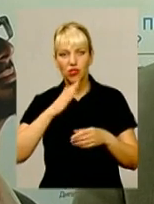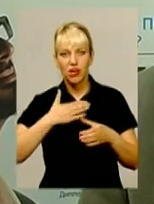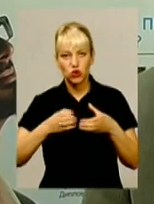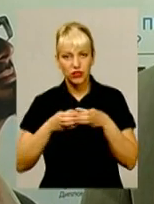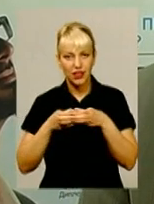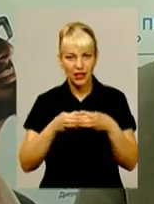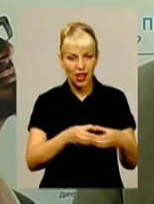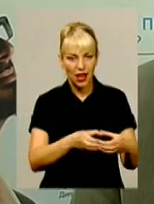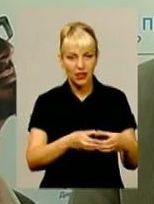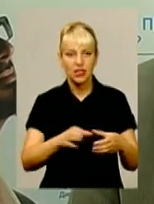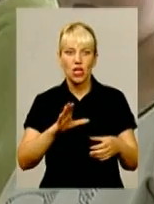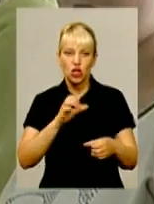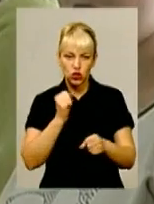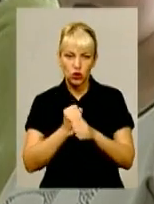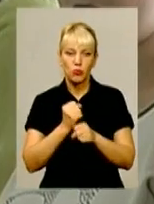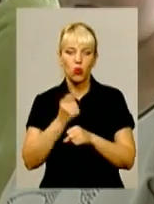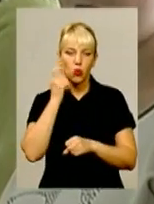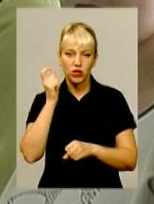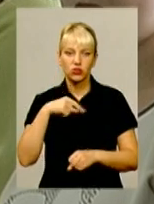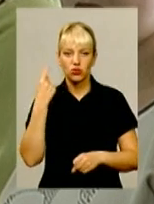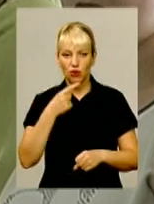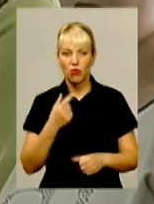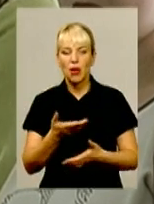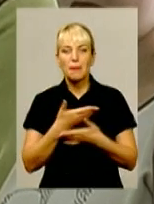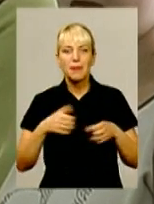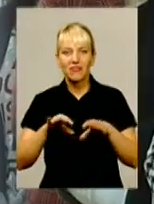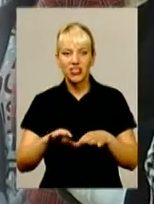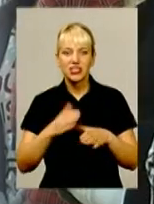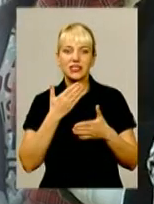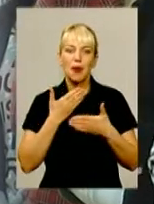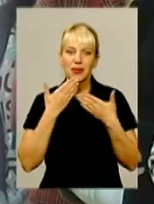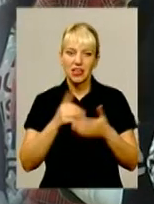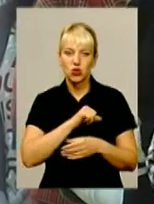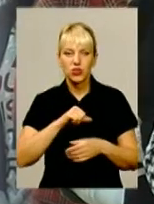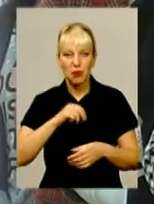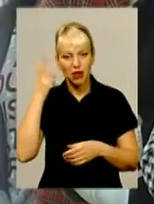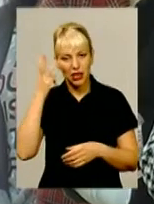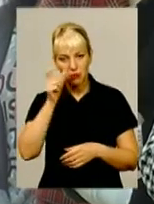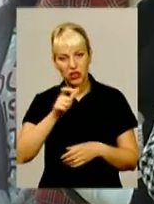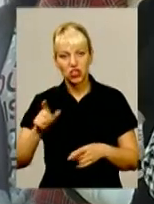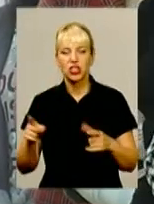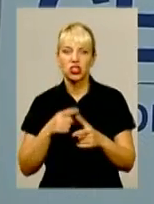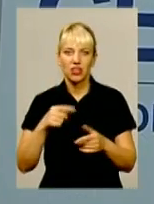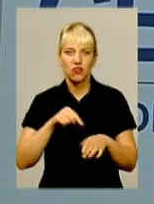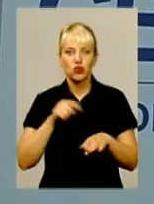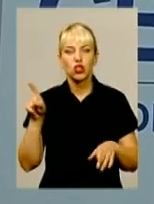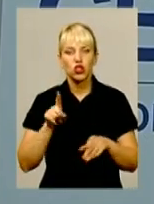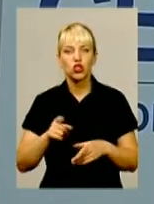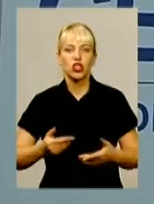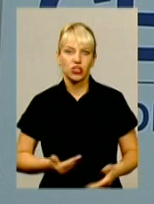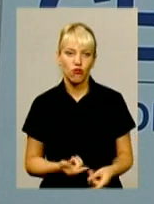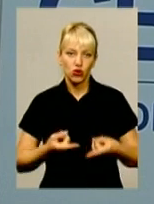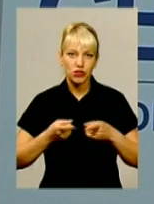зроблена українською мовою. Ми вирішили запитати в самих хмельничан, чи відчувають вони, що живуть у справді